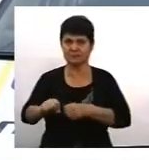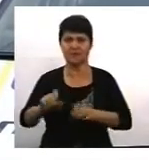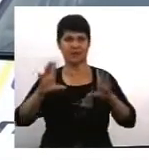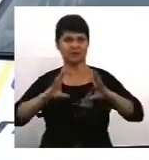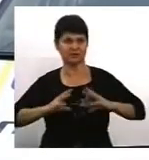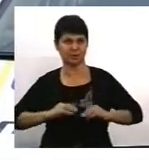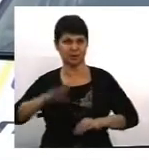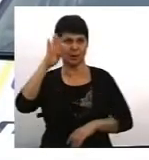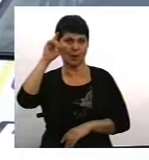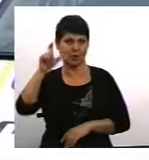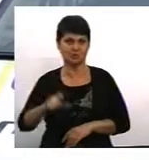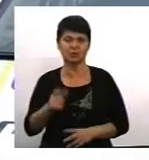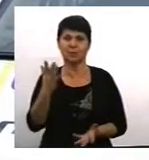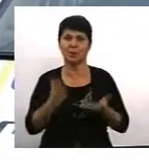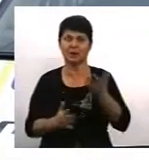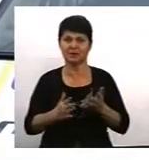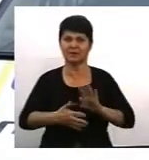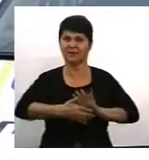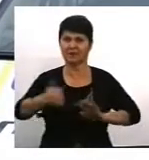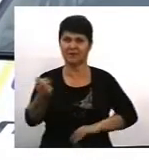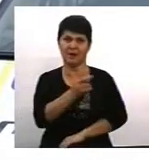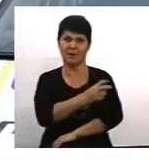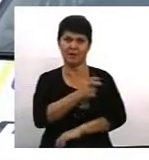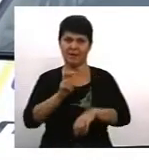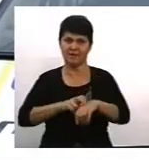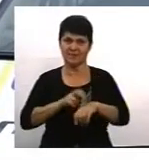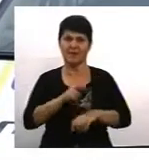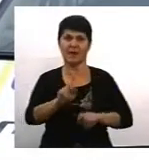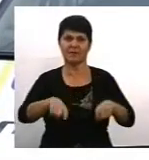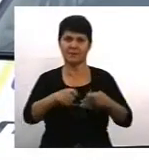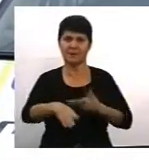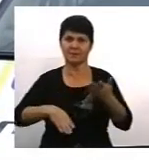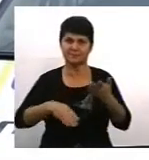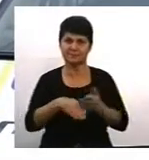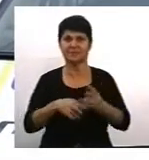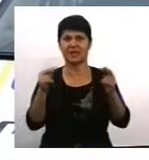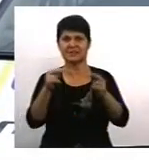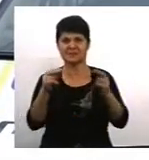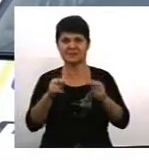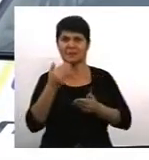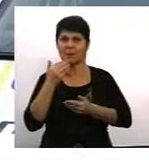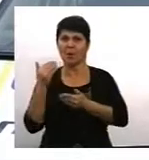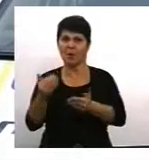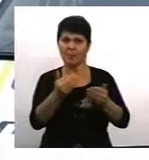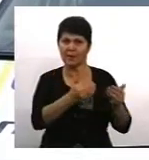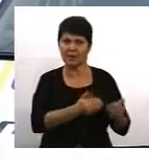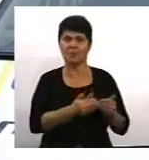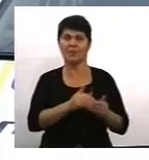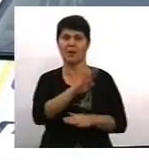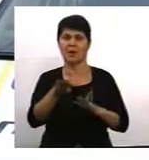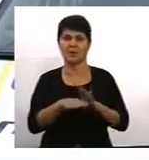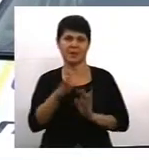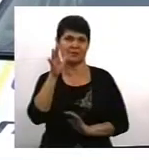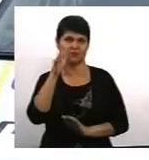якщо їй потрібна перша медична допомога, викликаємо лікарі, ми даємо медичну допомогу, опитуємо свідків, очевидців. Також під час цього ганебного